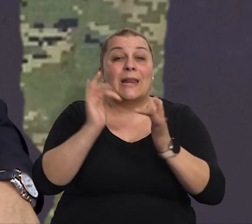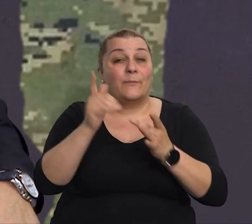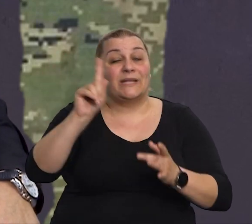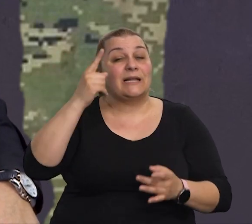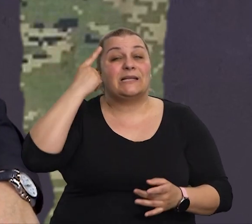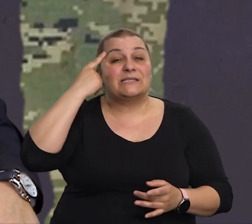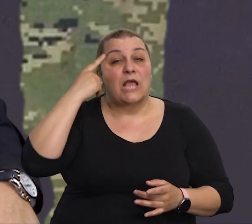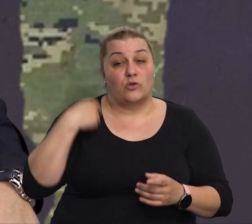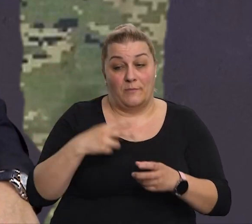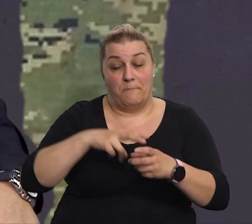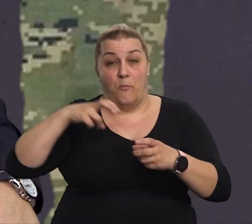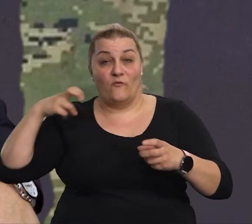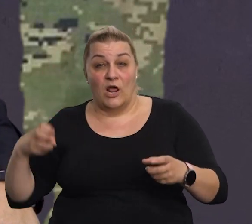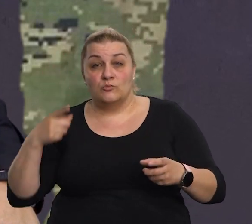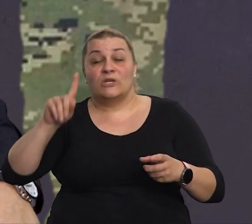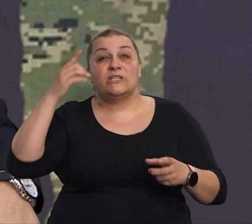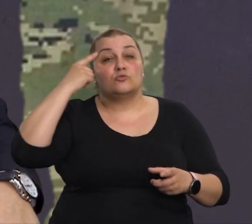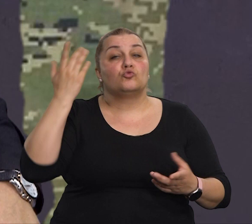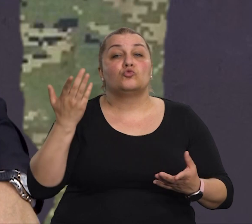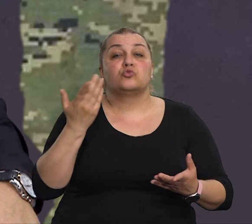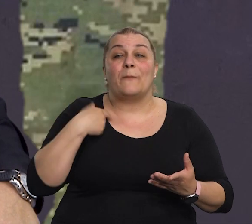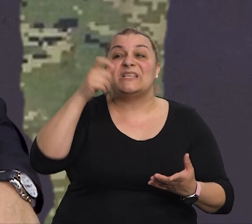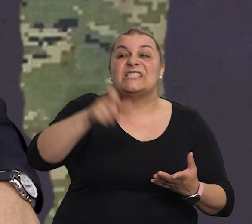i znao je na koji način izvlačimo civile.